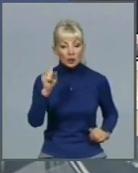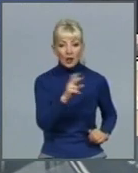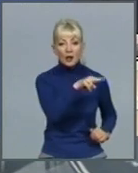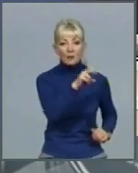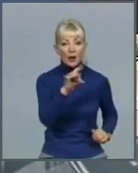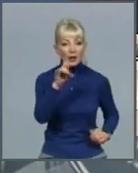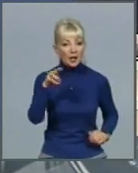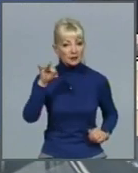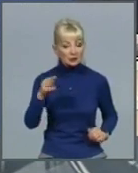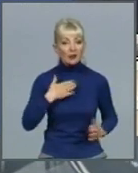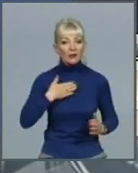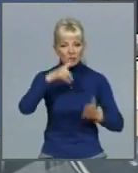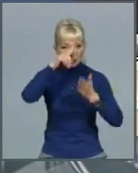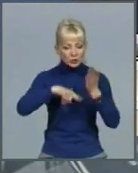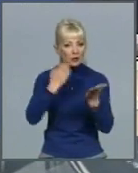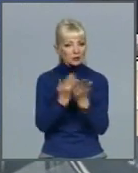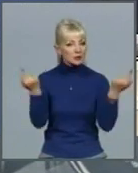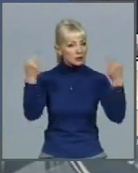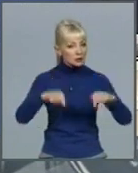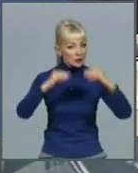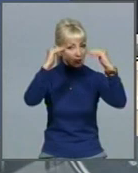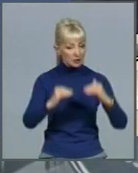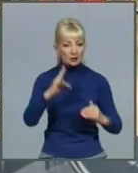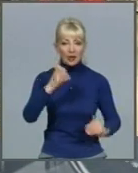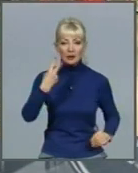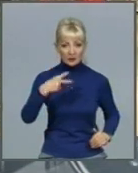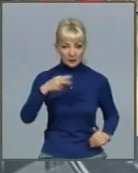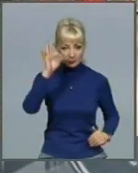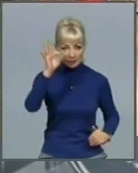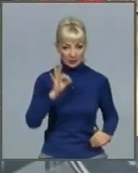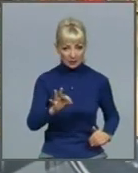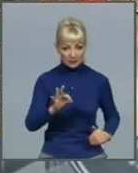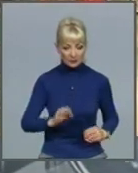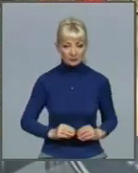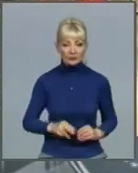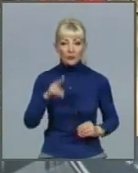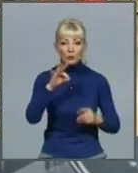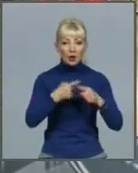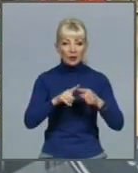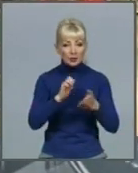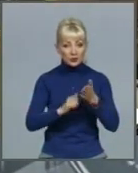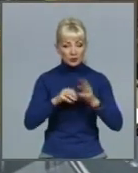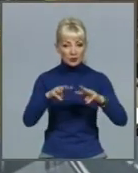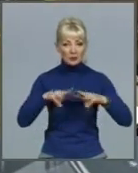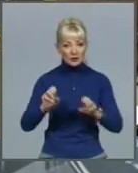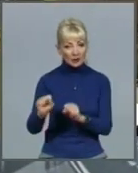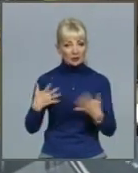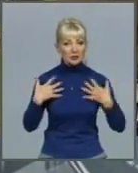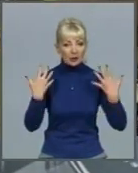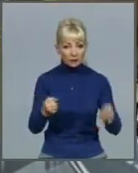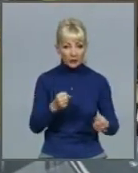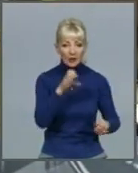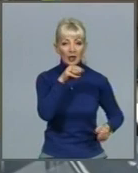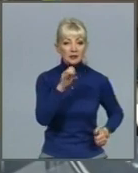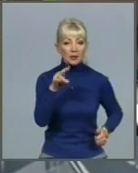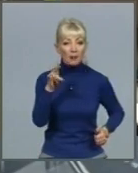критичною, зниження на 20%. У зв'язку з цим, міністр охорони здоров'я Максим Степанов зазначив,